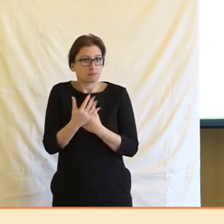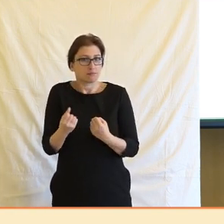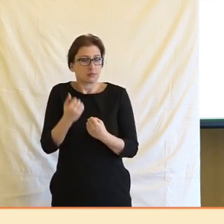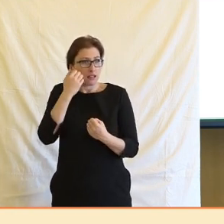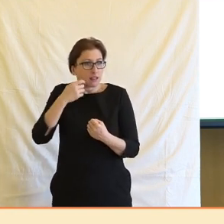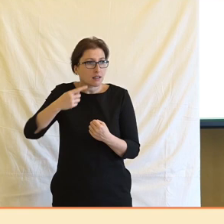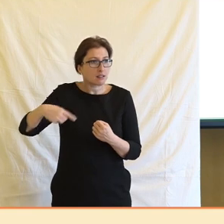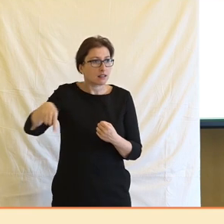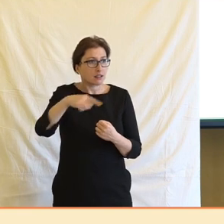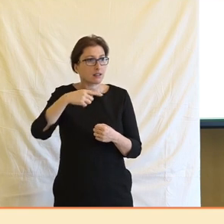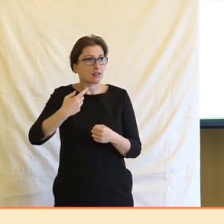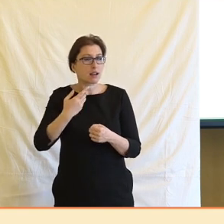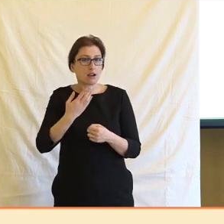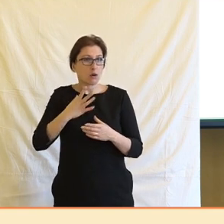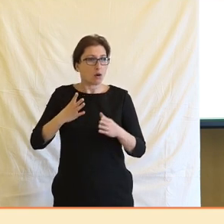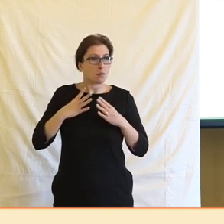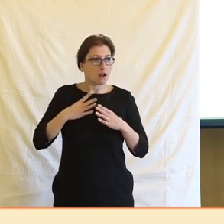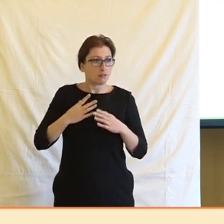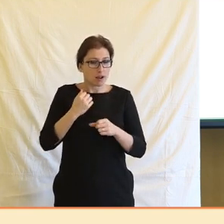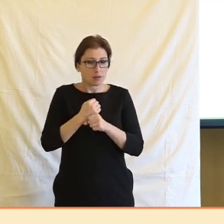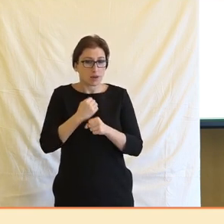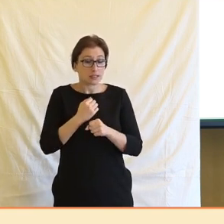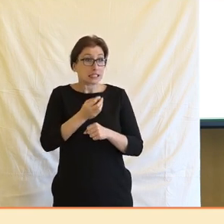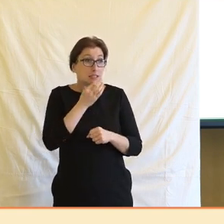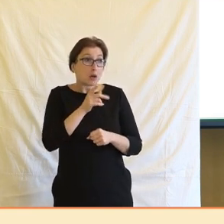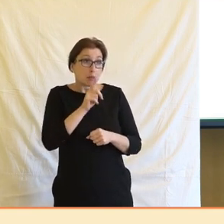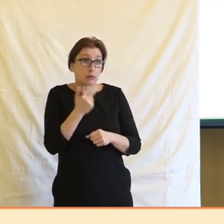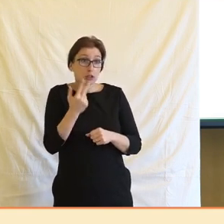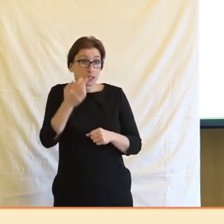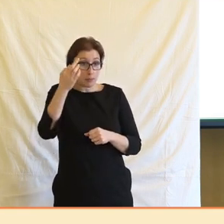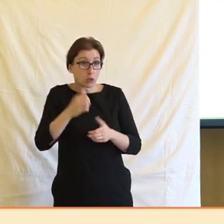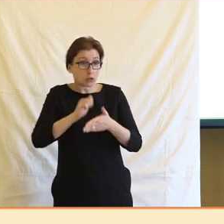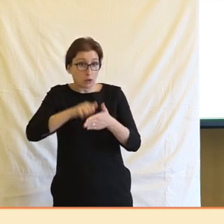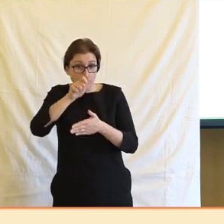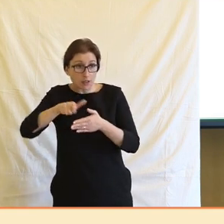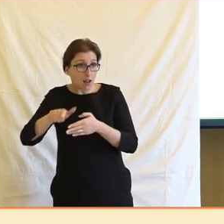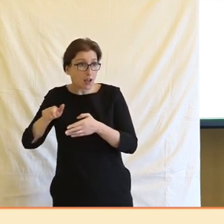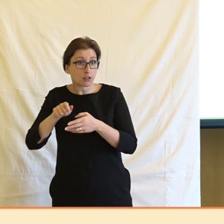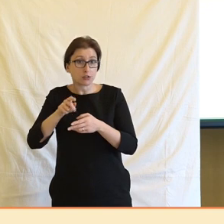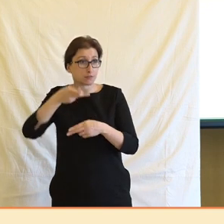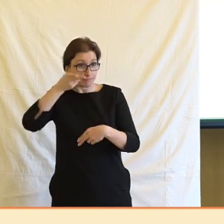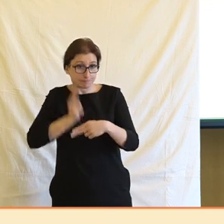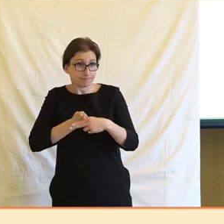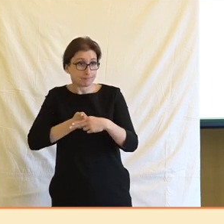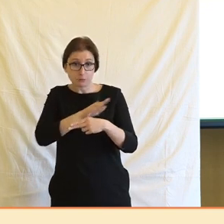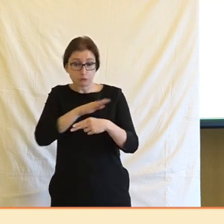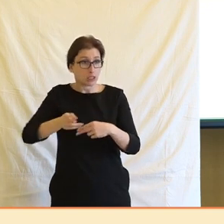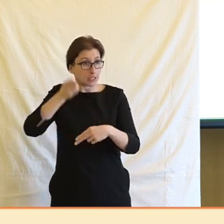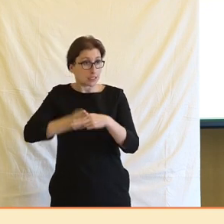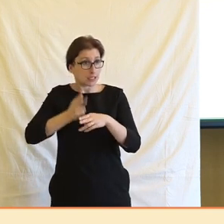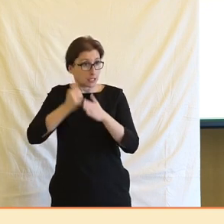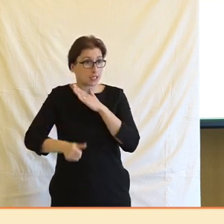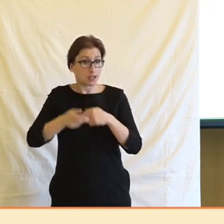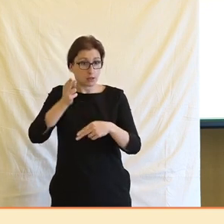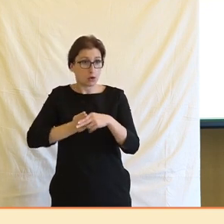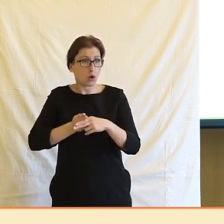Protože plná třetina profesní skupiny, pokud by ji měla opustit anebo významně změnit svoje pozice, není